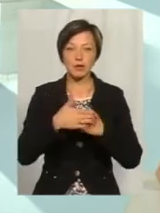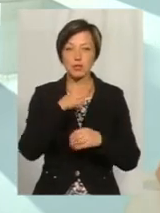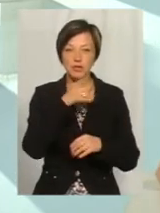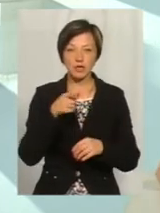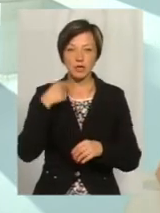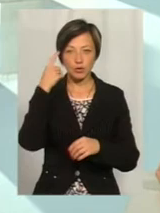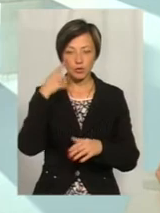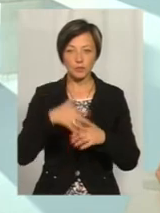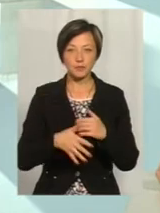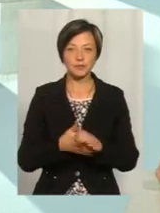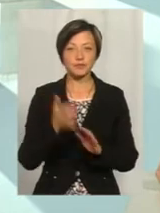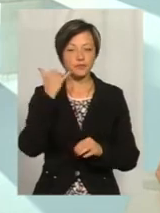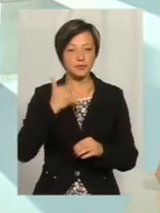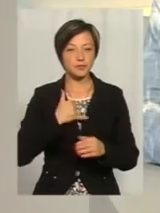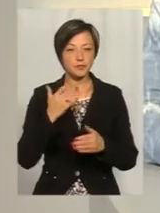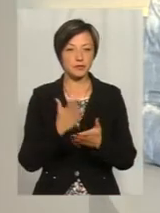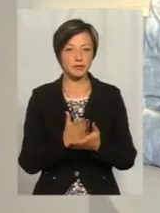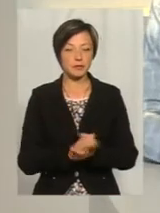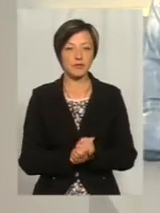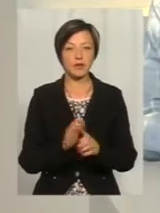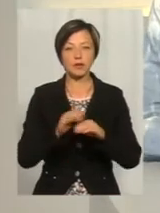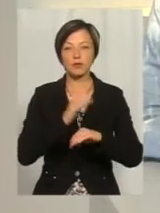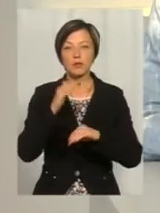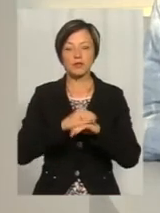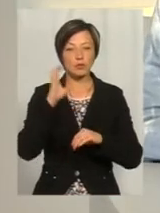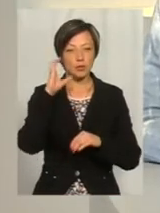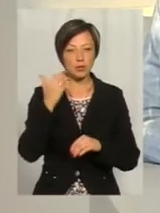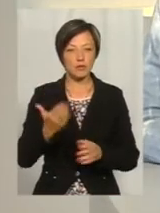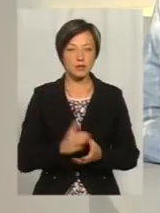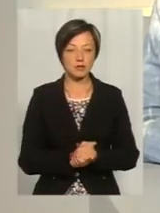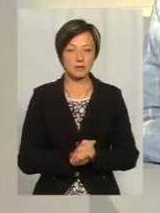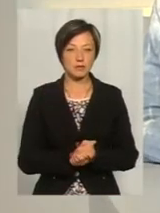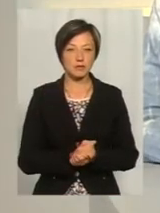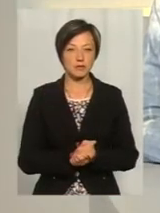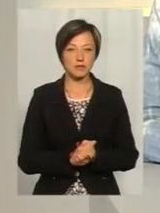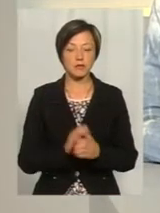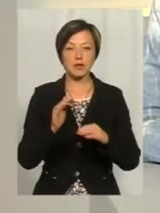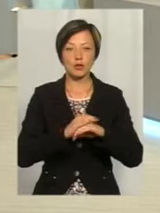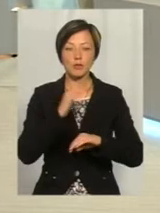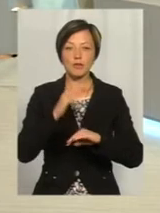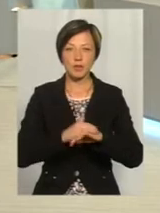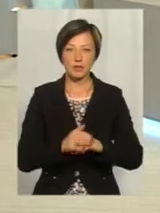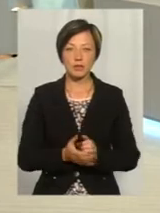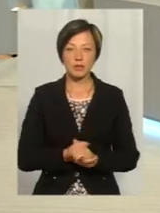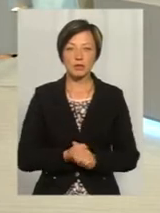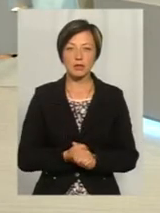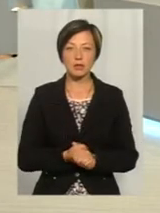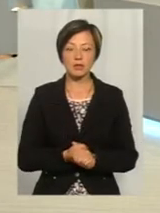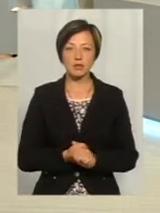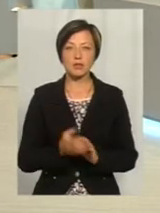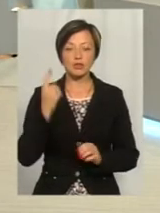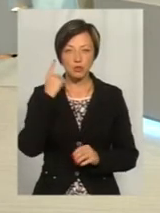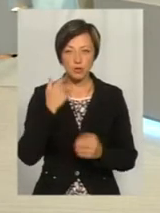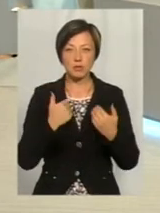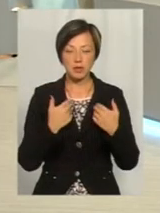часом, я так думаю. І маємо телефонний дзвінок. Алло, добрий вечір, слухаємо вас. Добрий вечір. Алло, ви чуєте